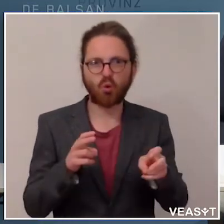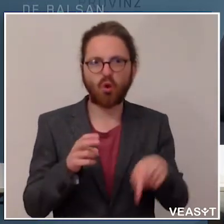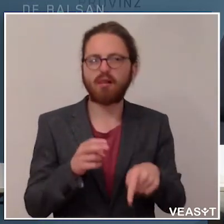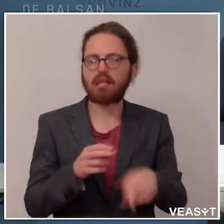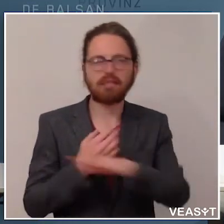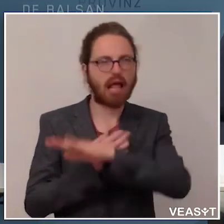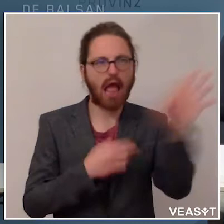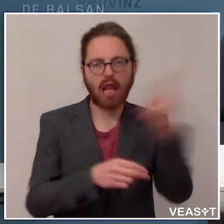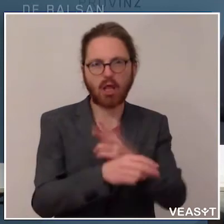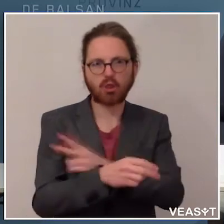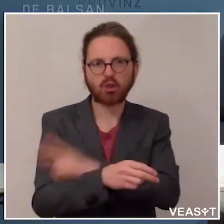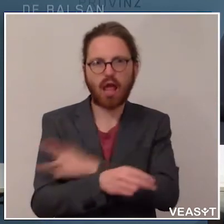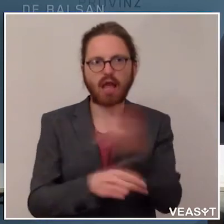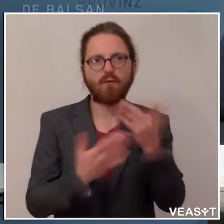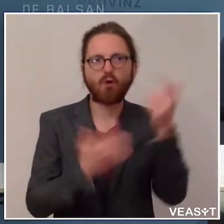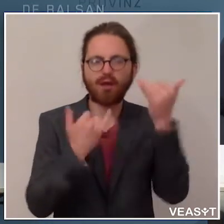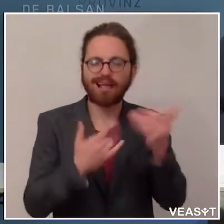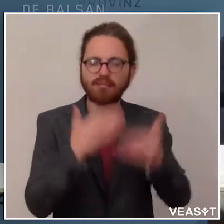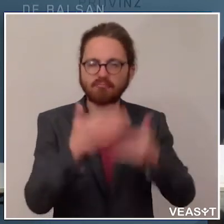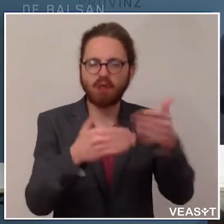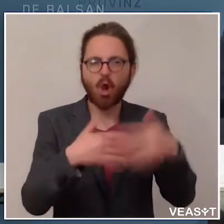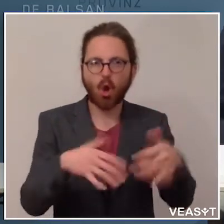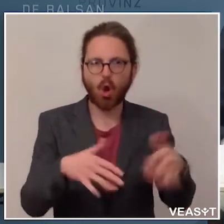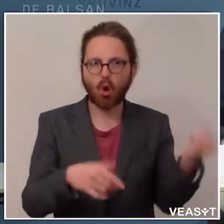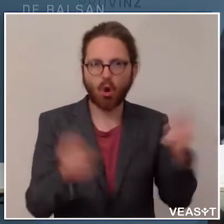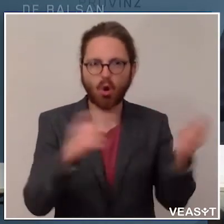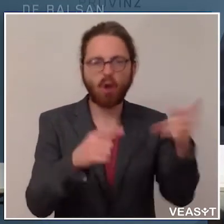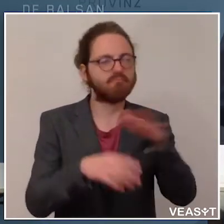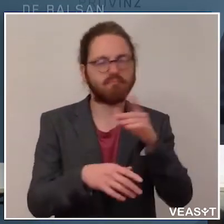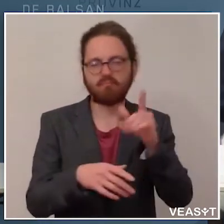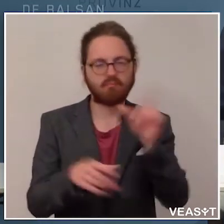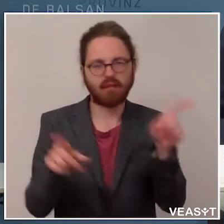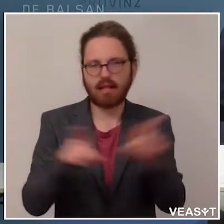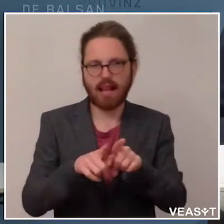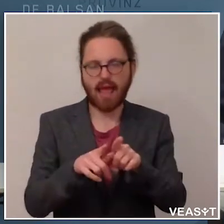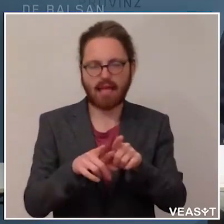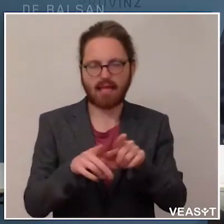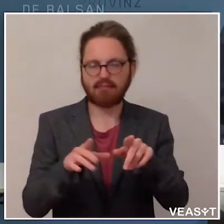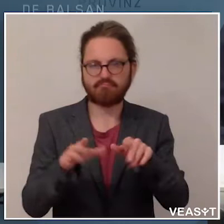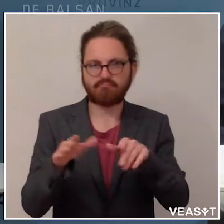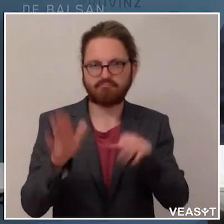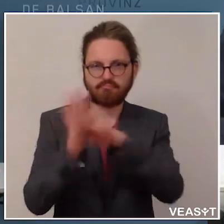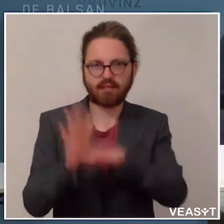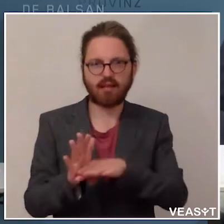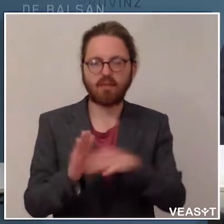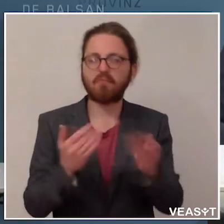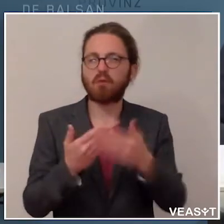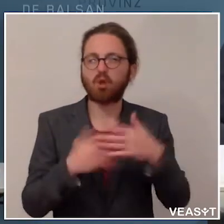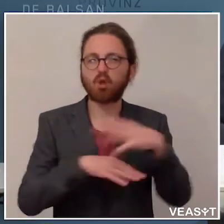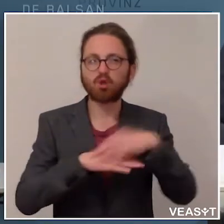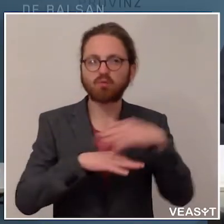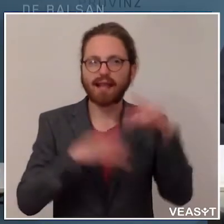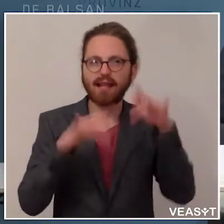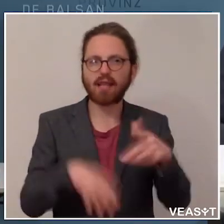jetzt Lockerungen vorsehen, ganz genauso geregelt. Der Unterschied ist dann höchstens eineinhalb Meter, zwei Meter, Schweden übrigens hat zwei Meter, in